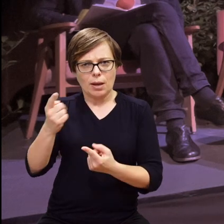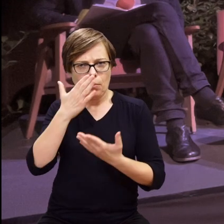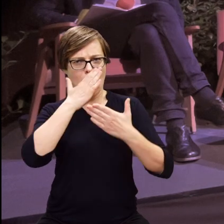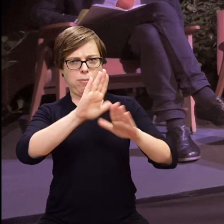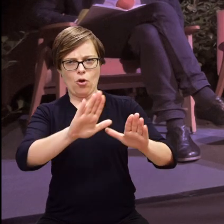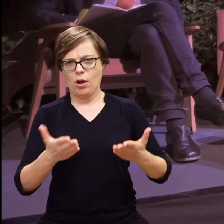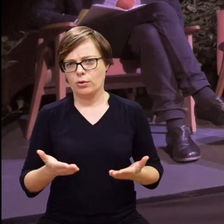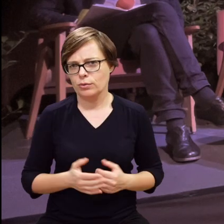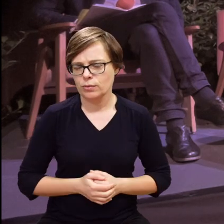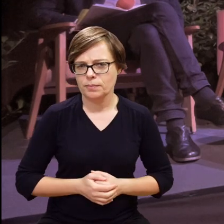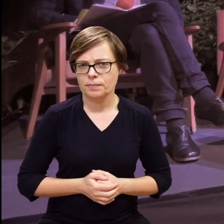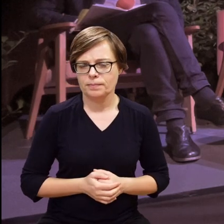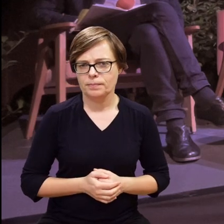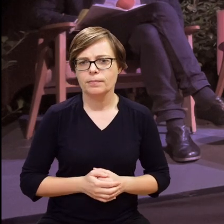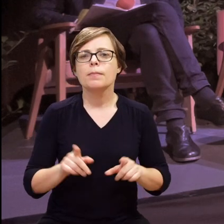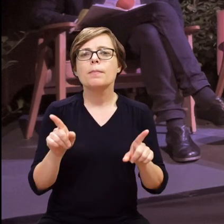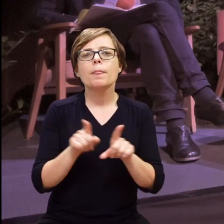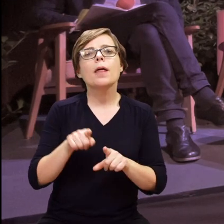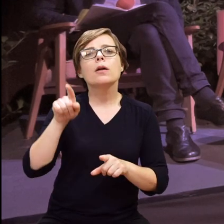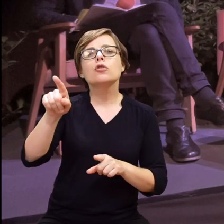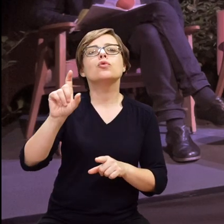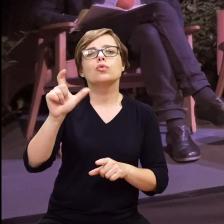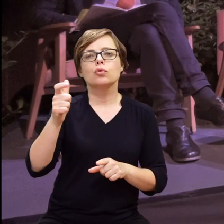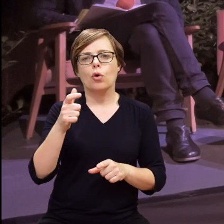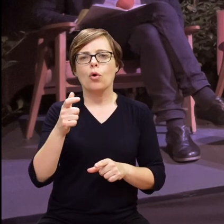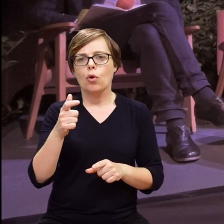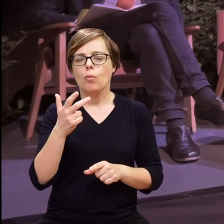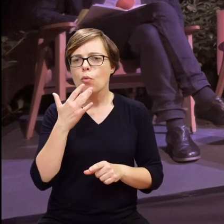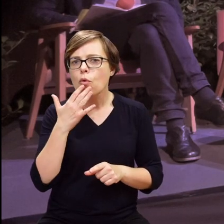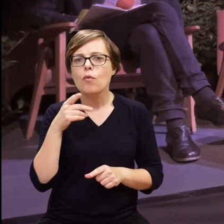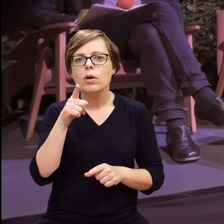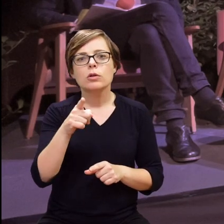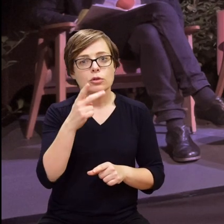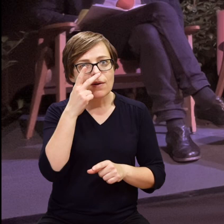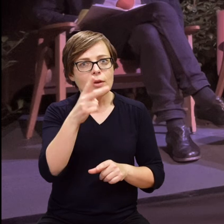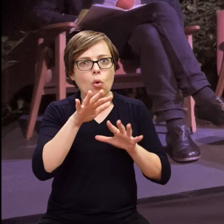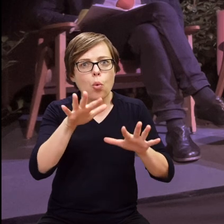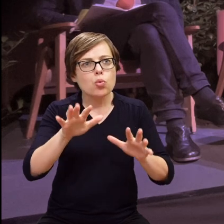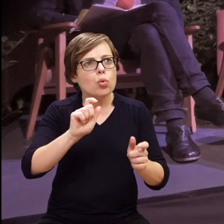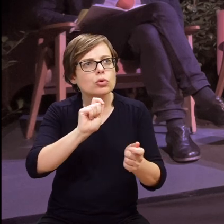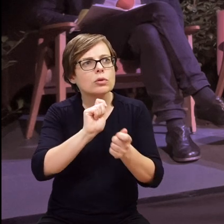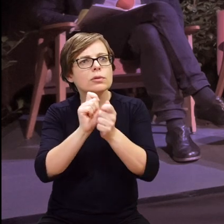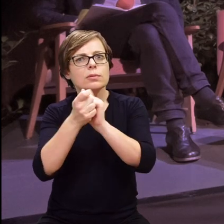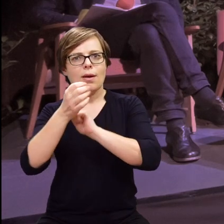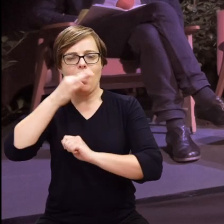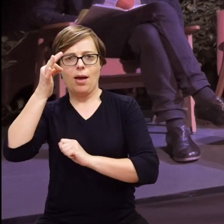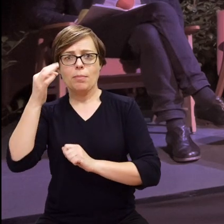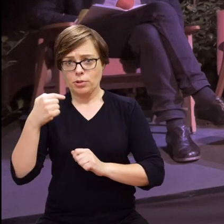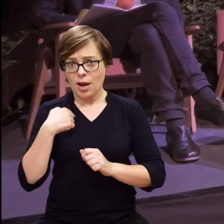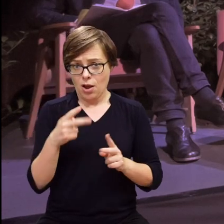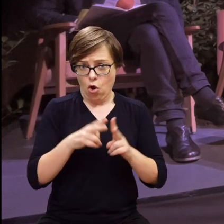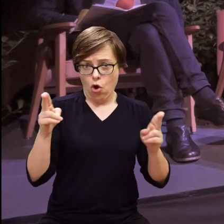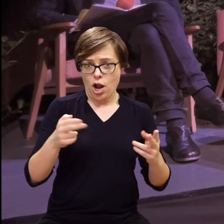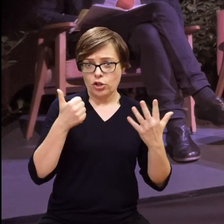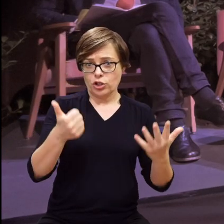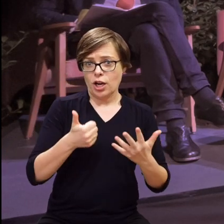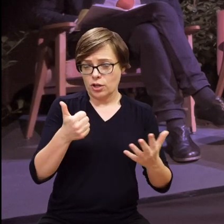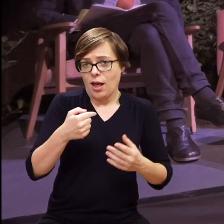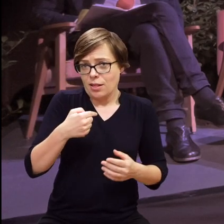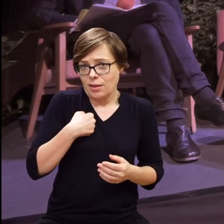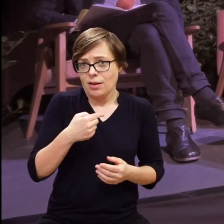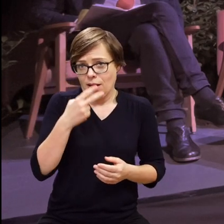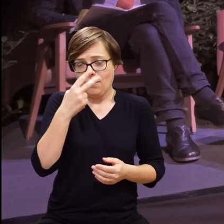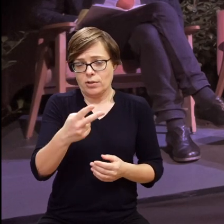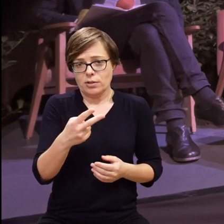prostu dzieje. I to na co zwracasz uwagę, że właściwie mnóstwo się zmienia na lepsze. Ja to widziałam w ciągu tych sześciu